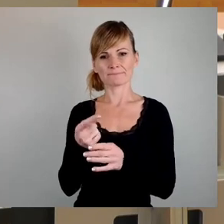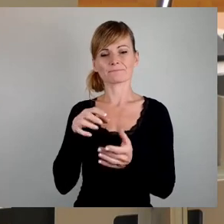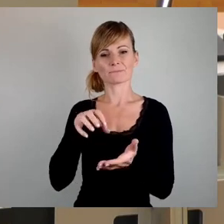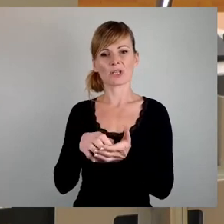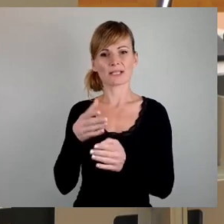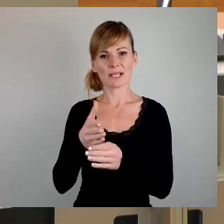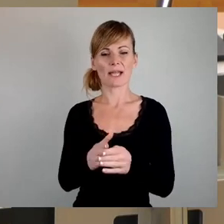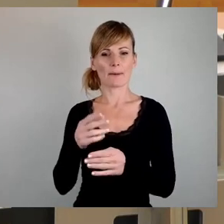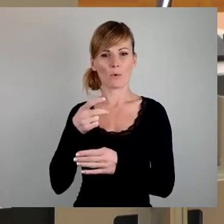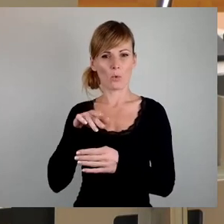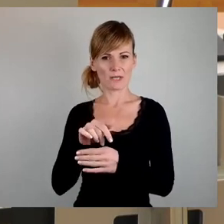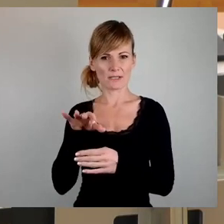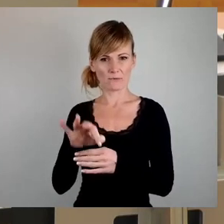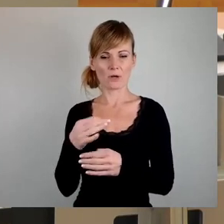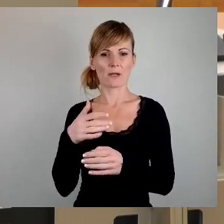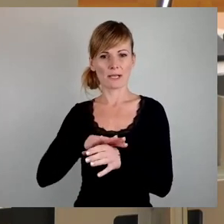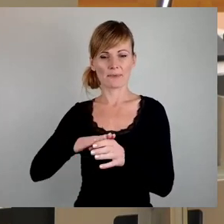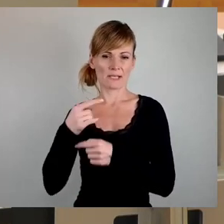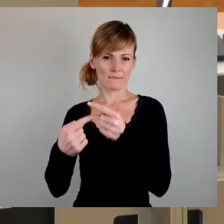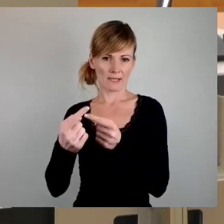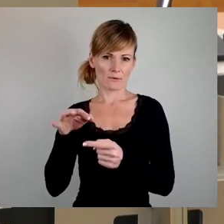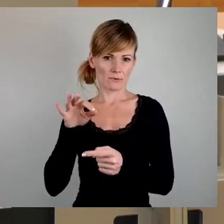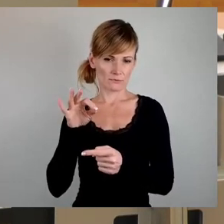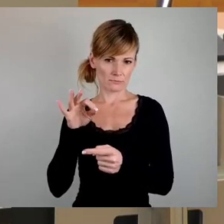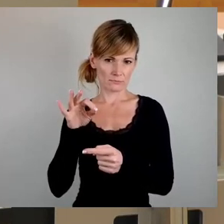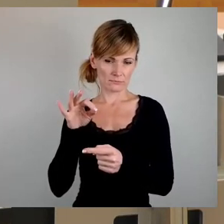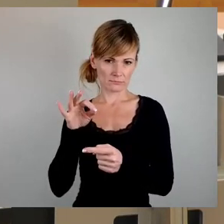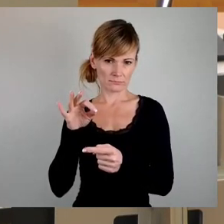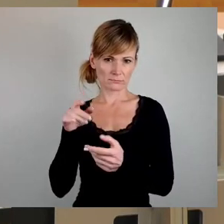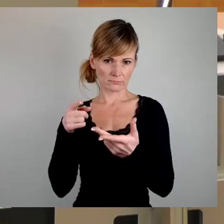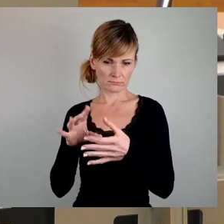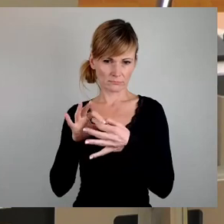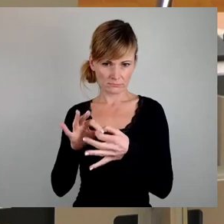zur Gebietsentwicklung im Kontext Masterplan Prolis 2030+.